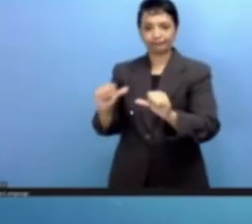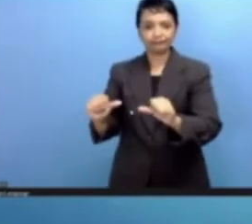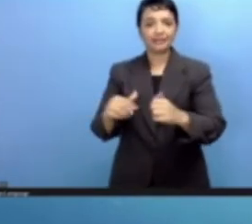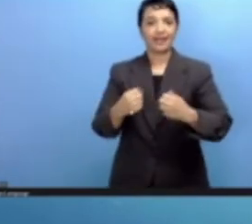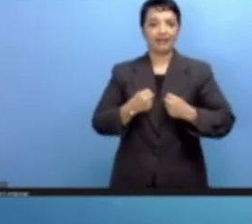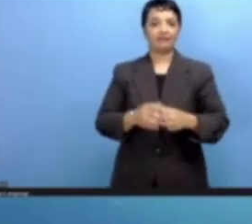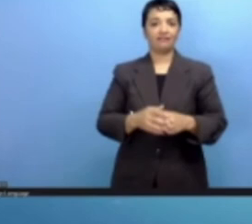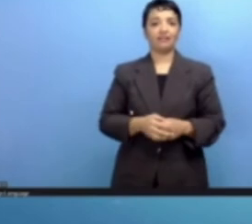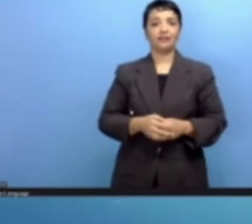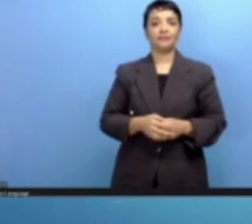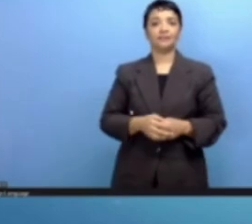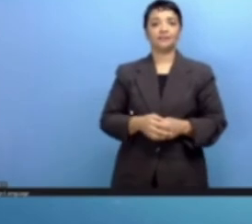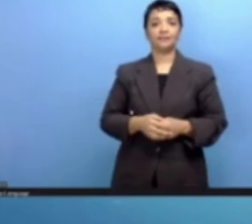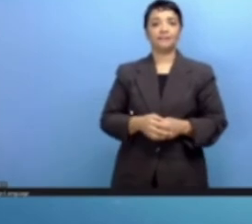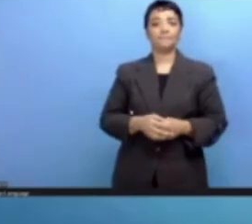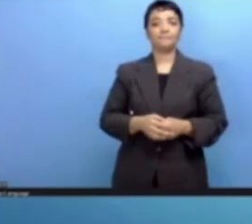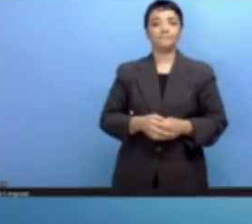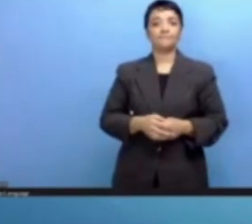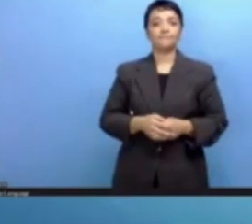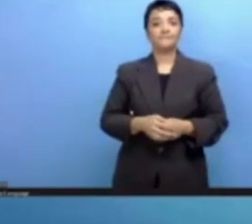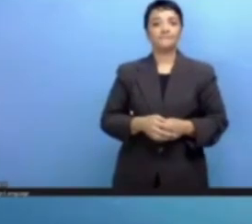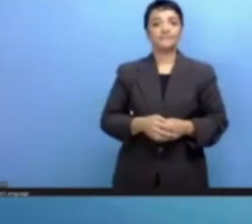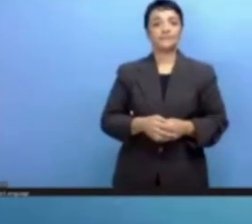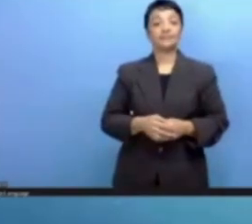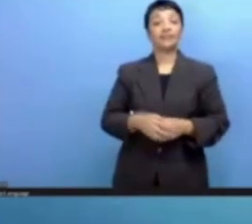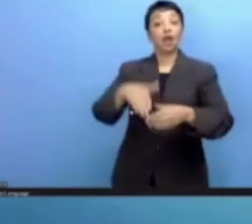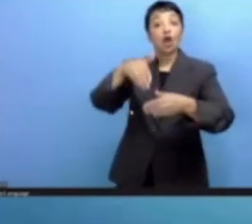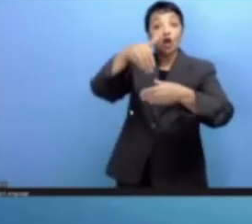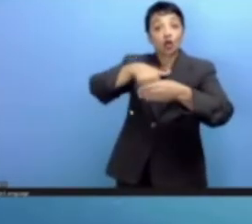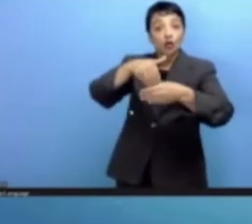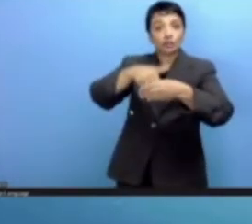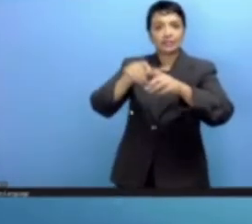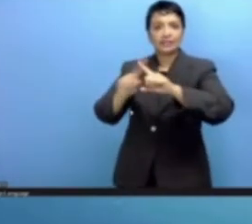يخضع للطرح الأسئلة